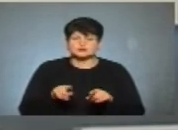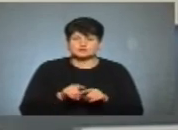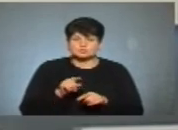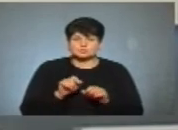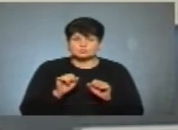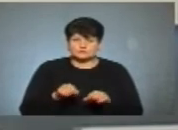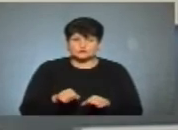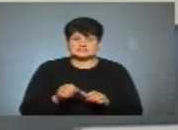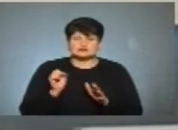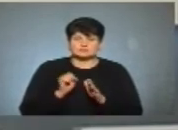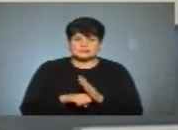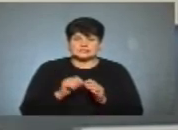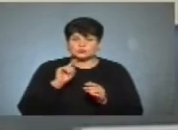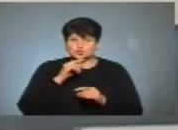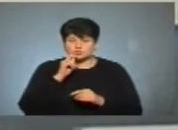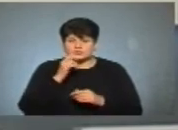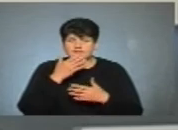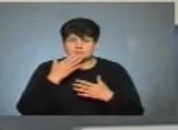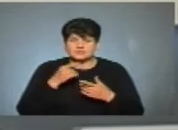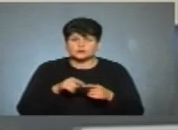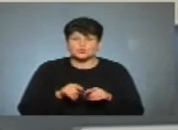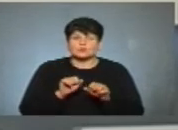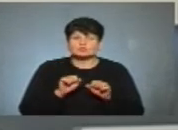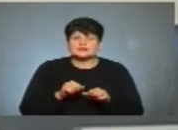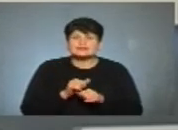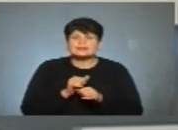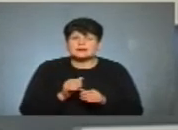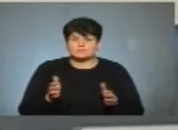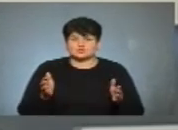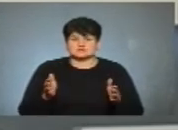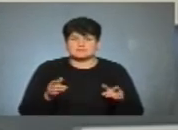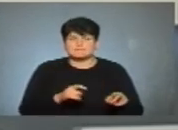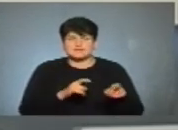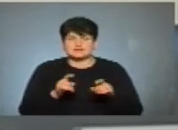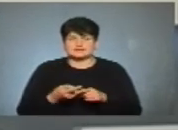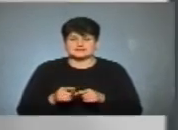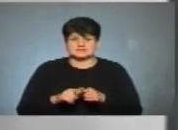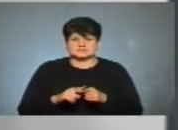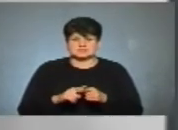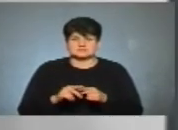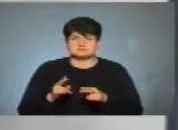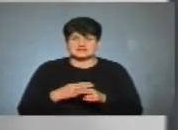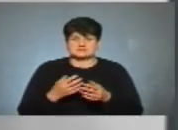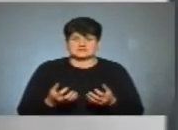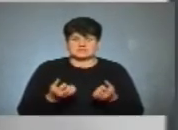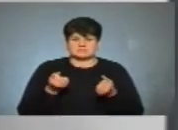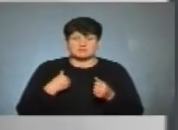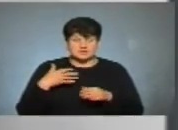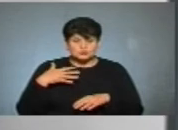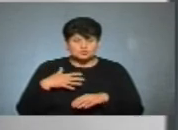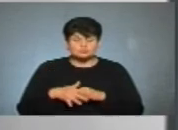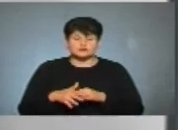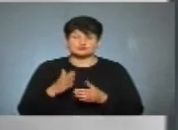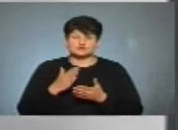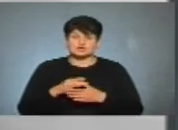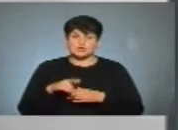просто можна вбити економіку України, яка не має такого потенціалу, вона дійсно не може перенести це без підтримки. Але ж ми розуміємо, що є